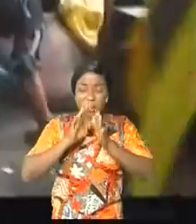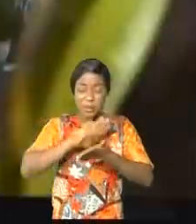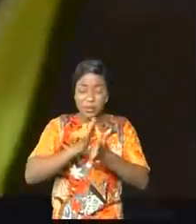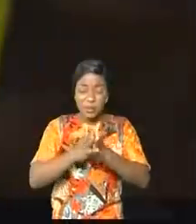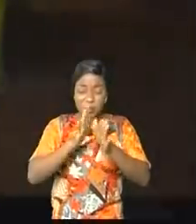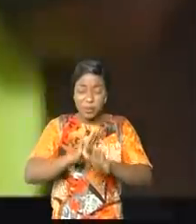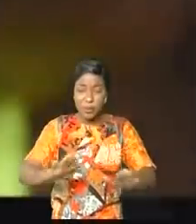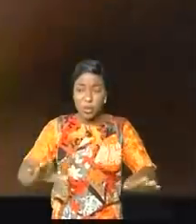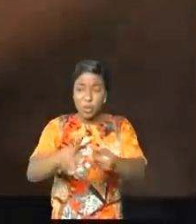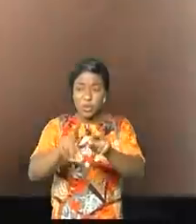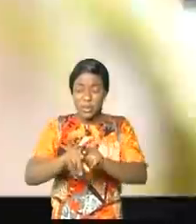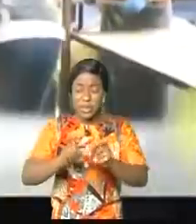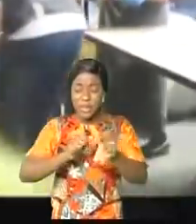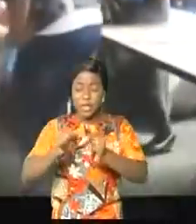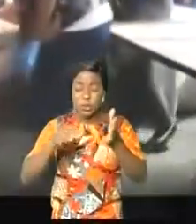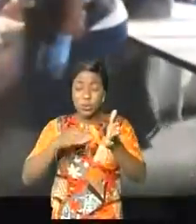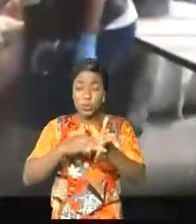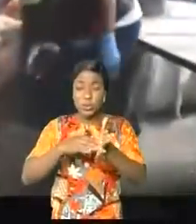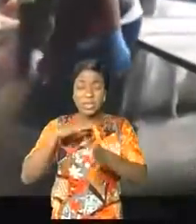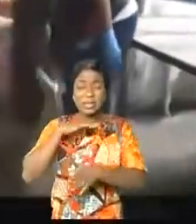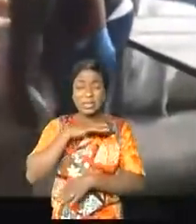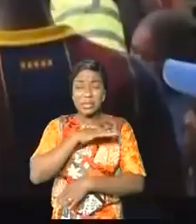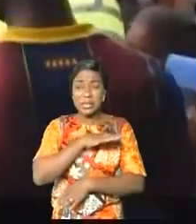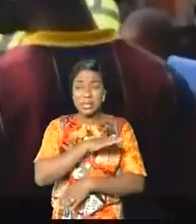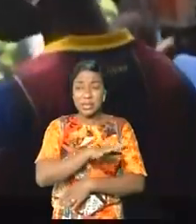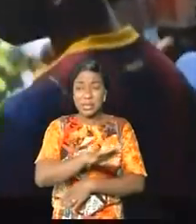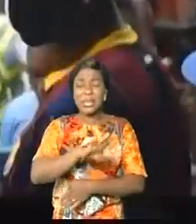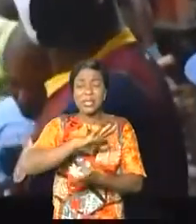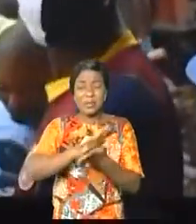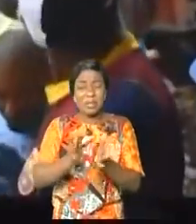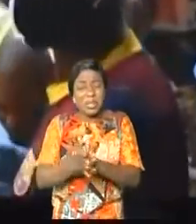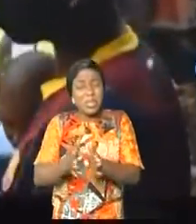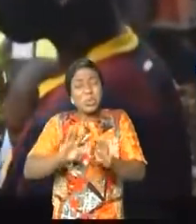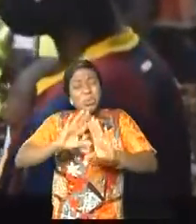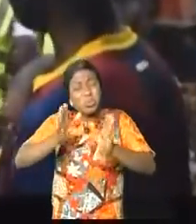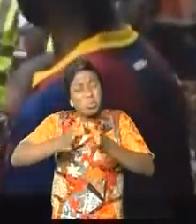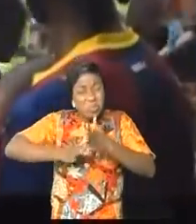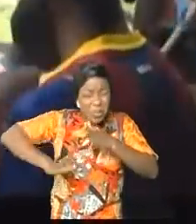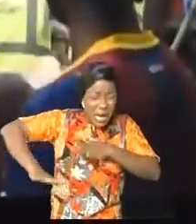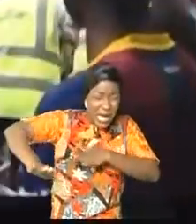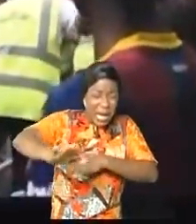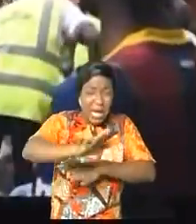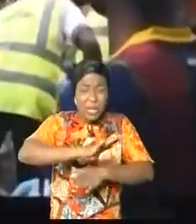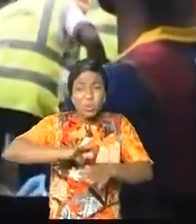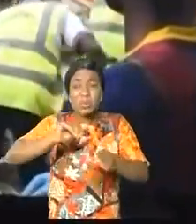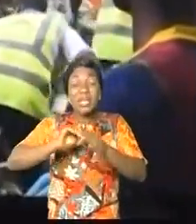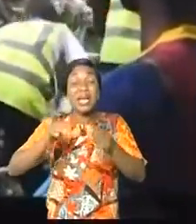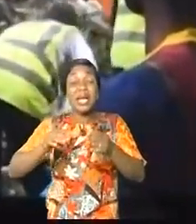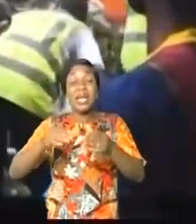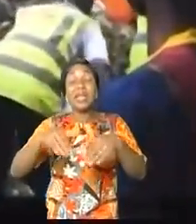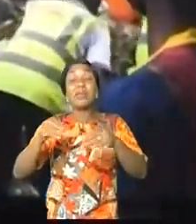et de lutte contre l'insalubrité urbaine, devenue une réalité dans tous les marchés publics de la ville de Goma.